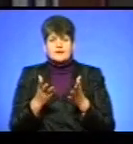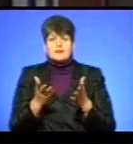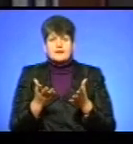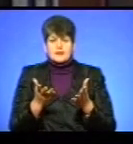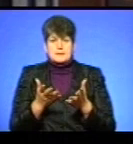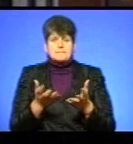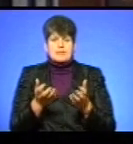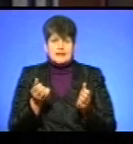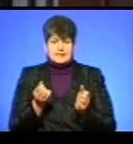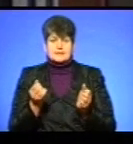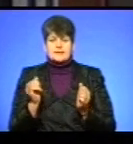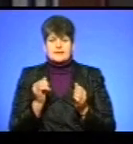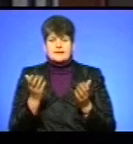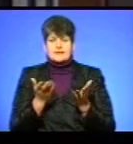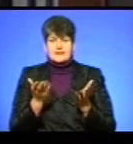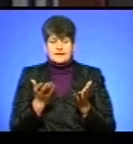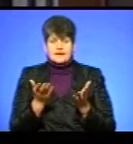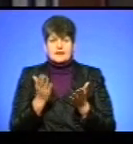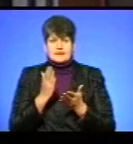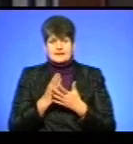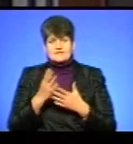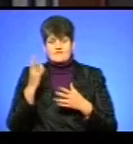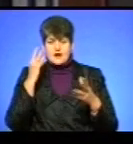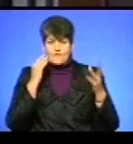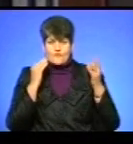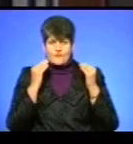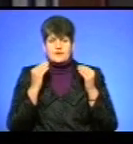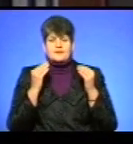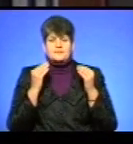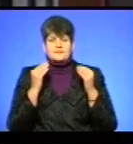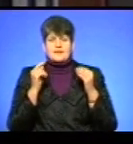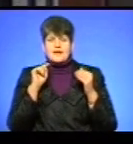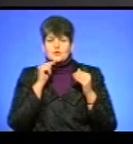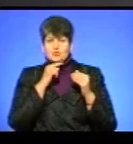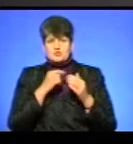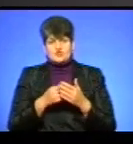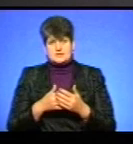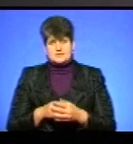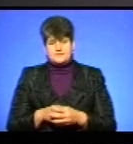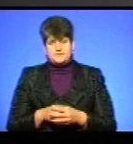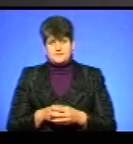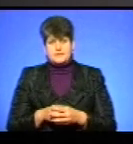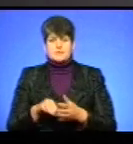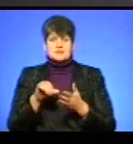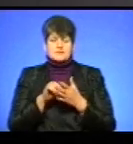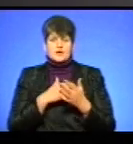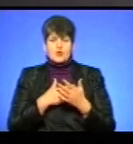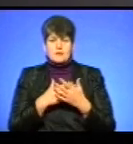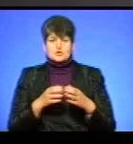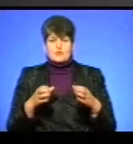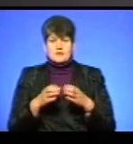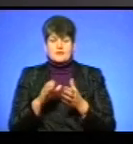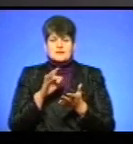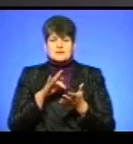прийнято і яке є з врахуванням економічних цін. Представник громадського об'єднання